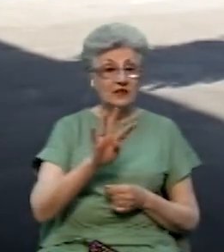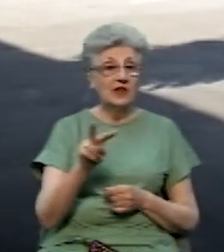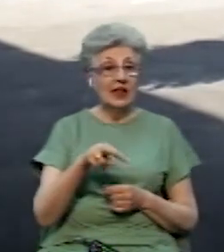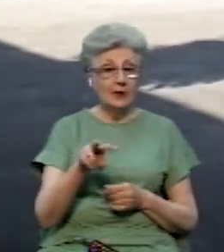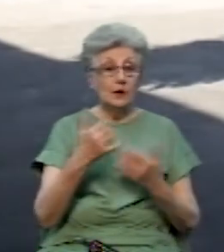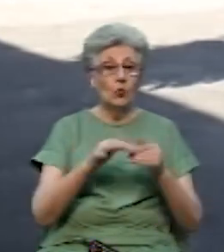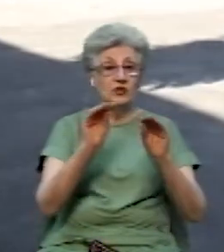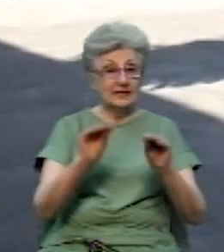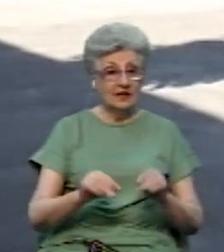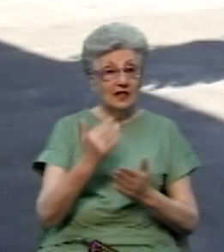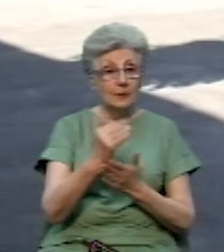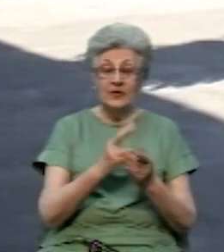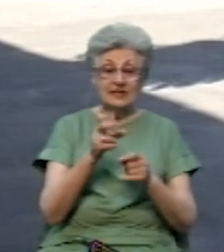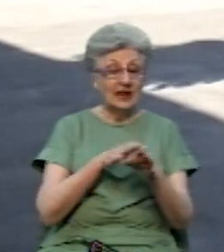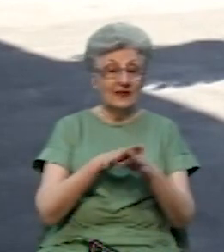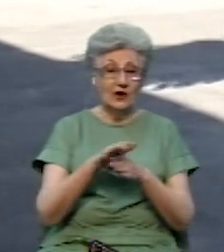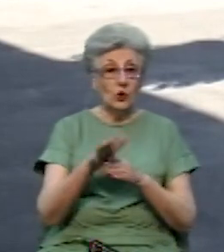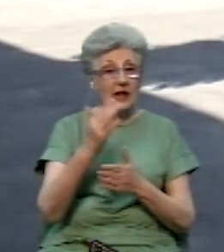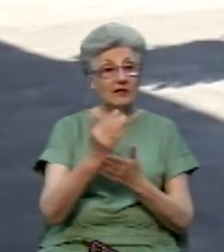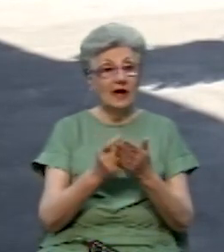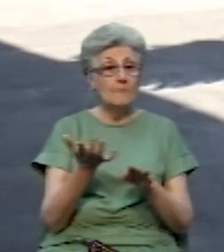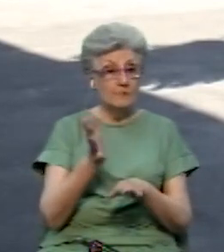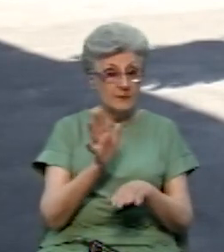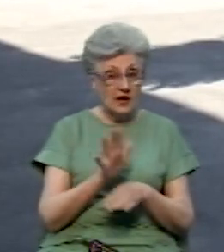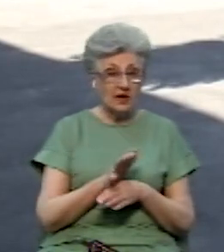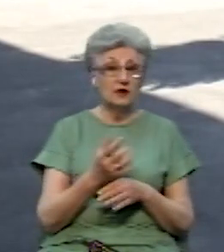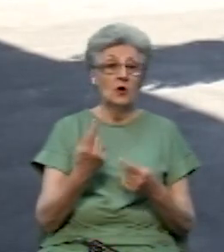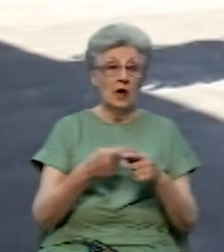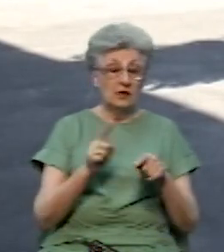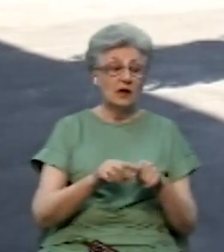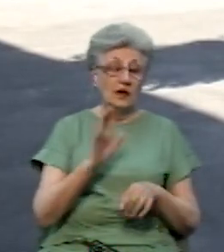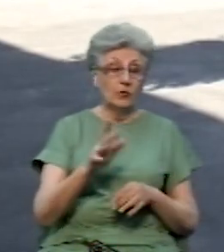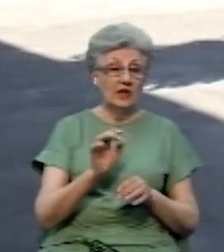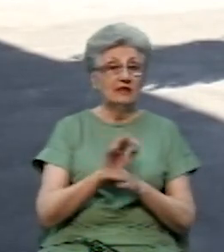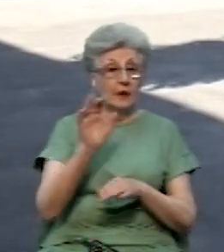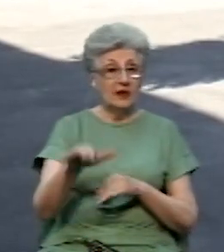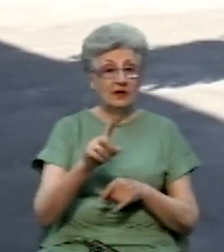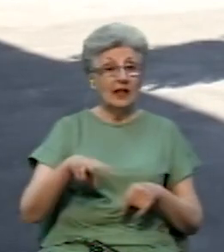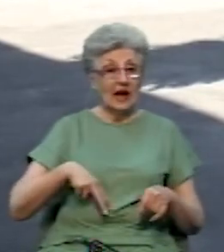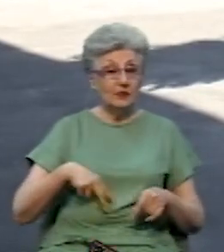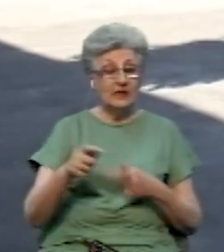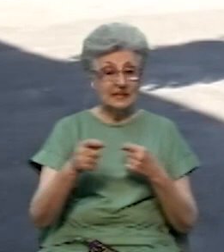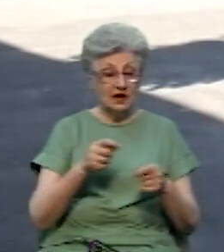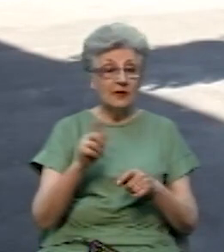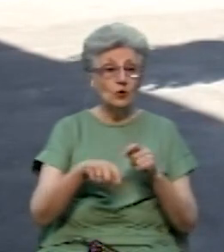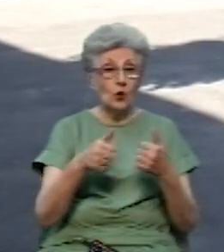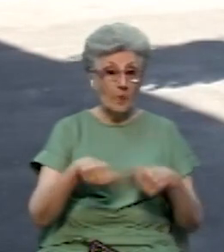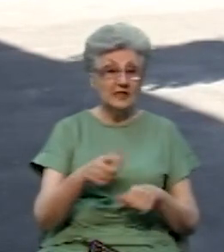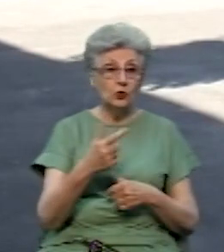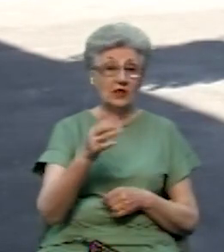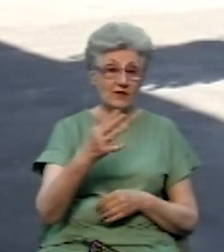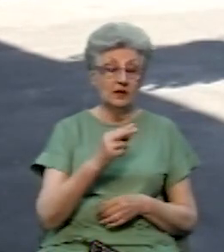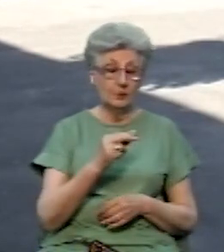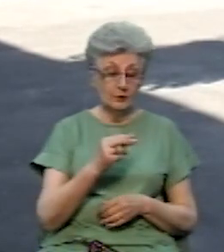протокол за невиконання припису, який буде направлено на адміністративну комісію населеного пункту, він проживає. Після